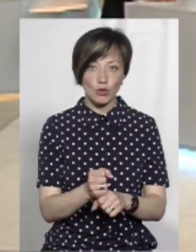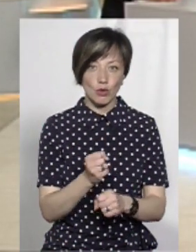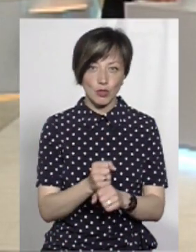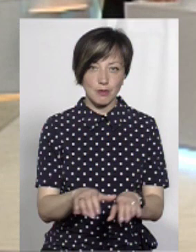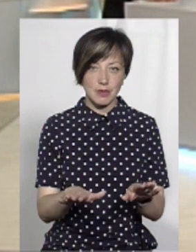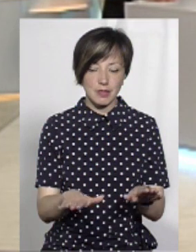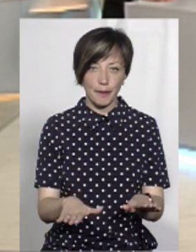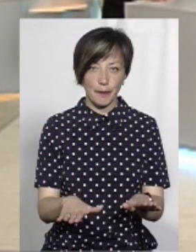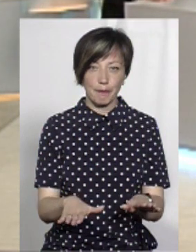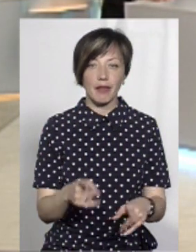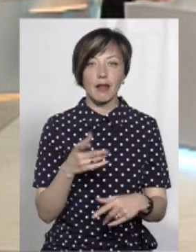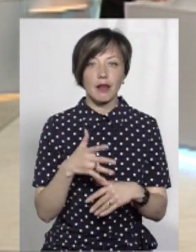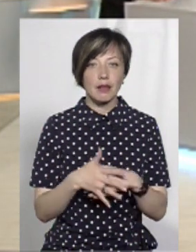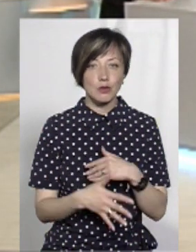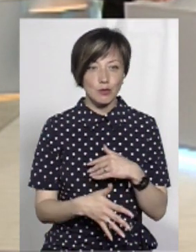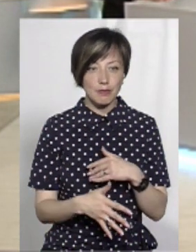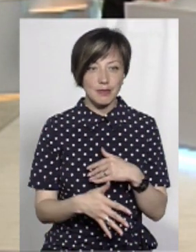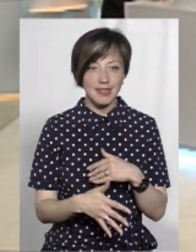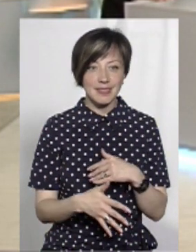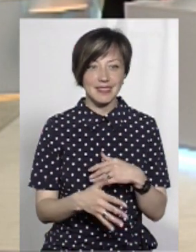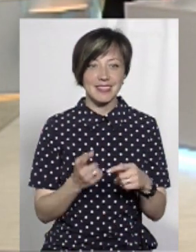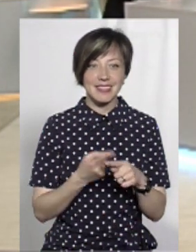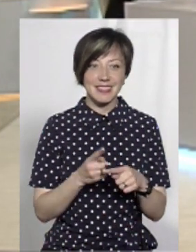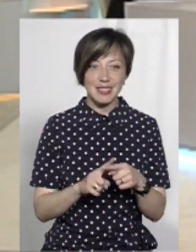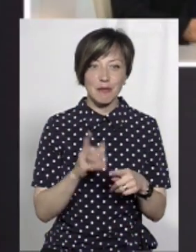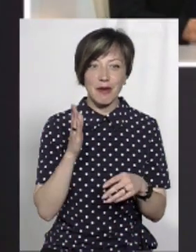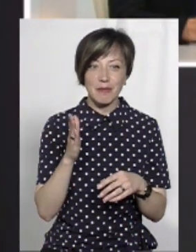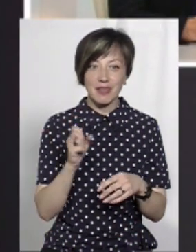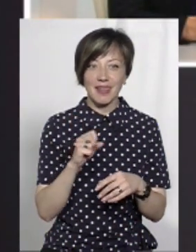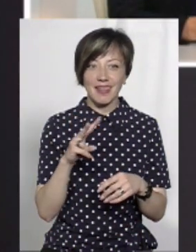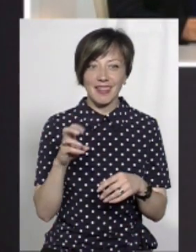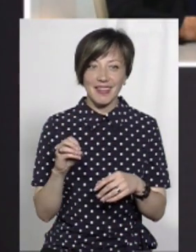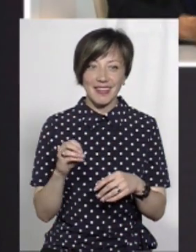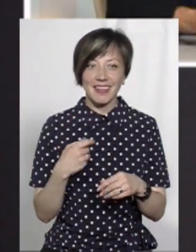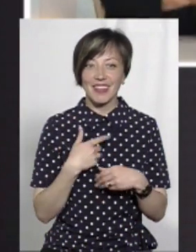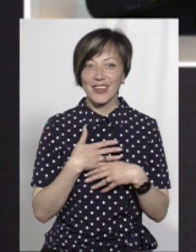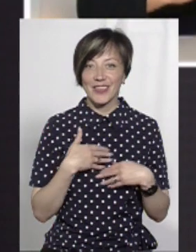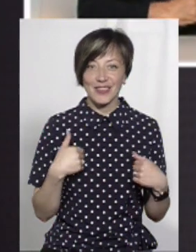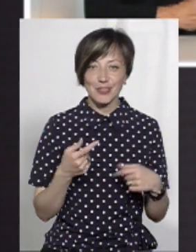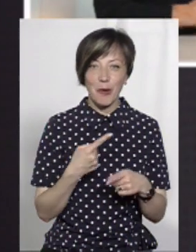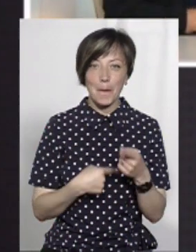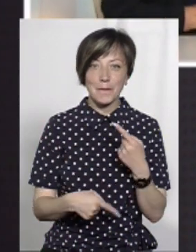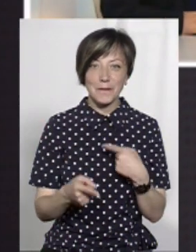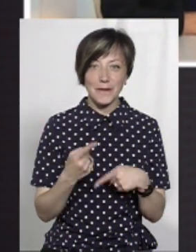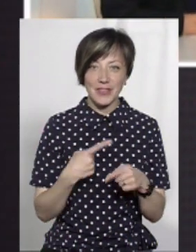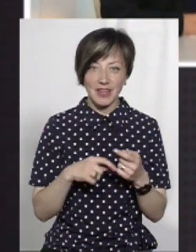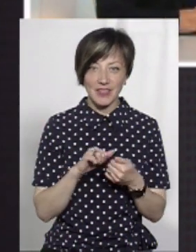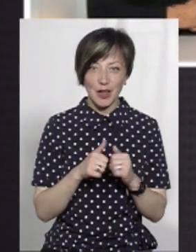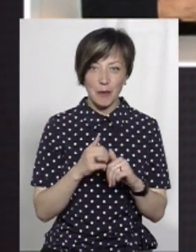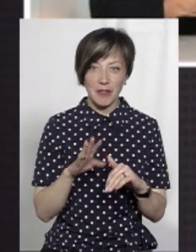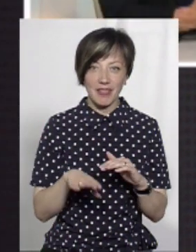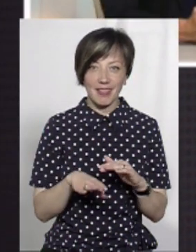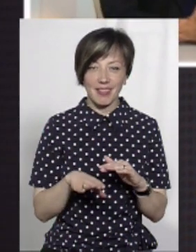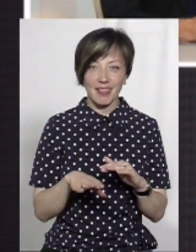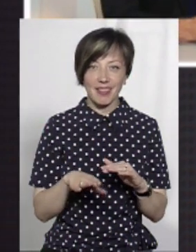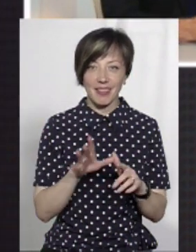місця. Зрозуміло, що це майбутнє, але я не хочу повертатись в камінний вік, розумієте?